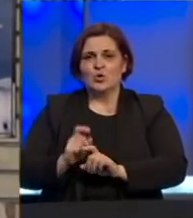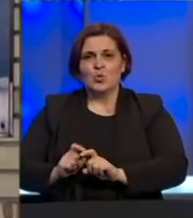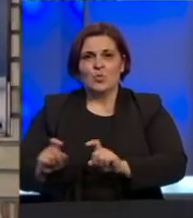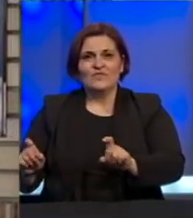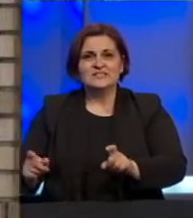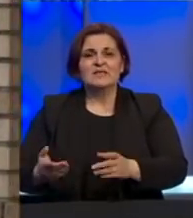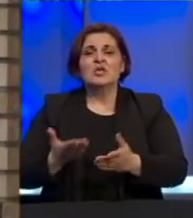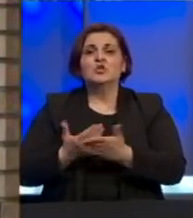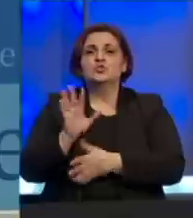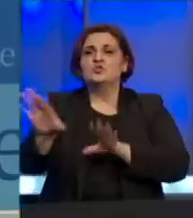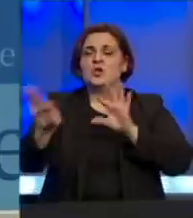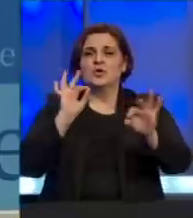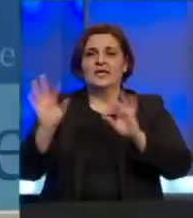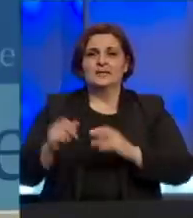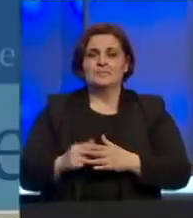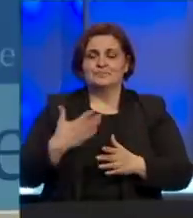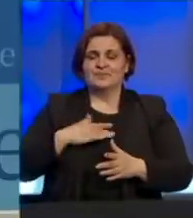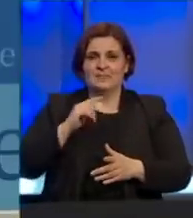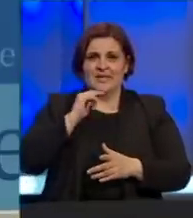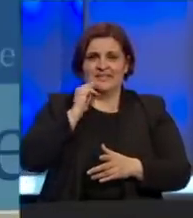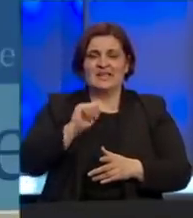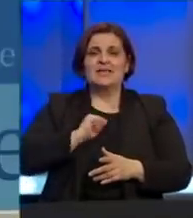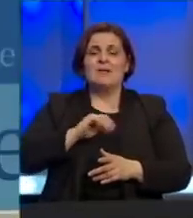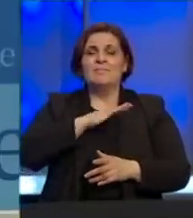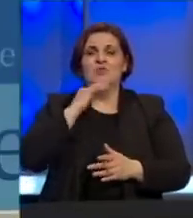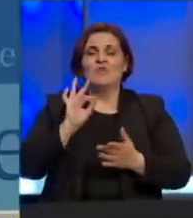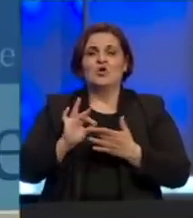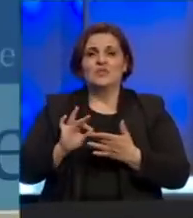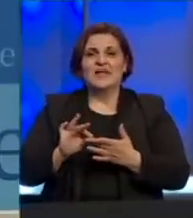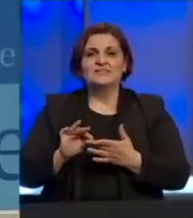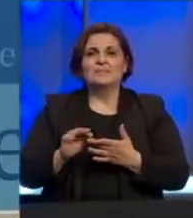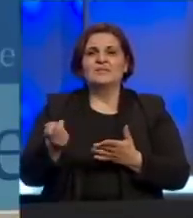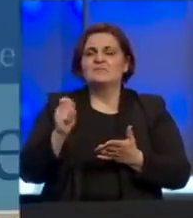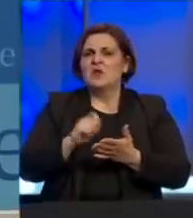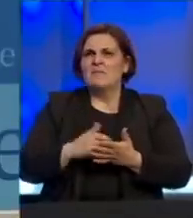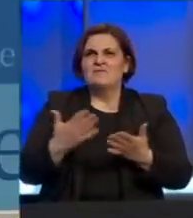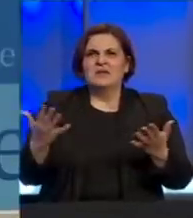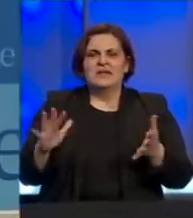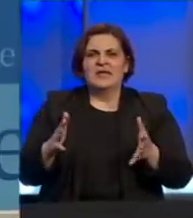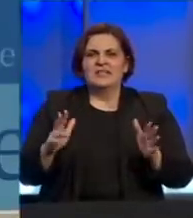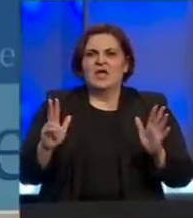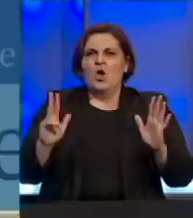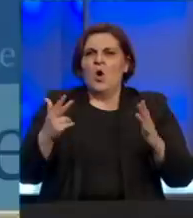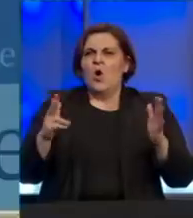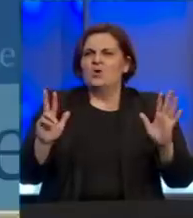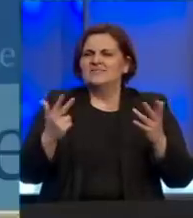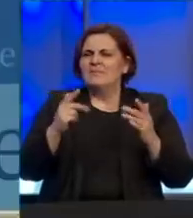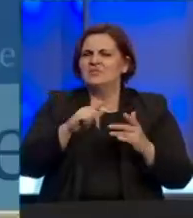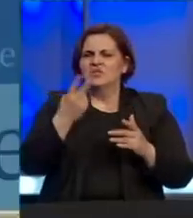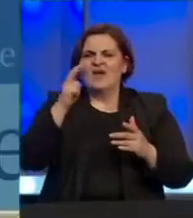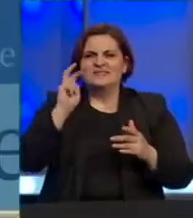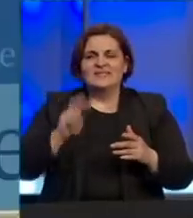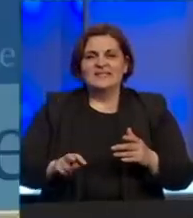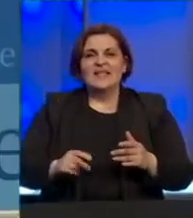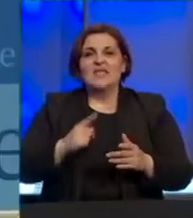metodom slučajnog uzorka. Želim da kažem da imamo dovoljno testova, da smo nabavili nekih 18 do 20 hiljada testova,